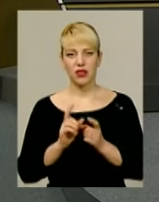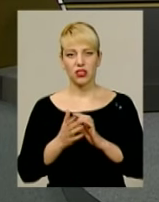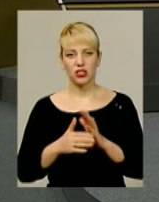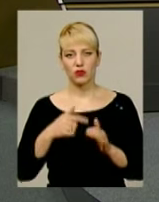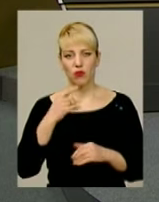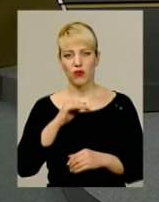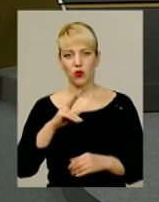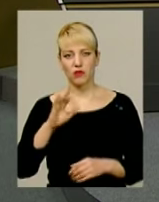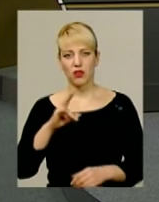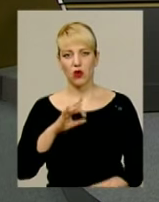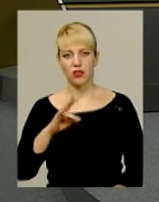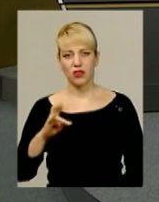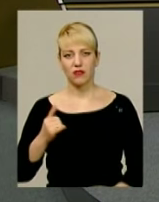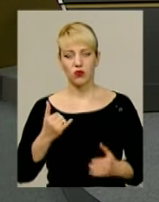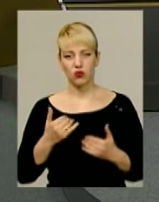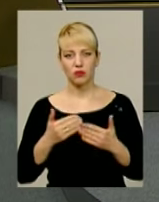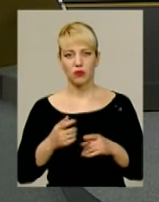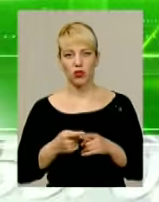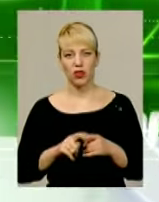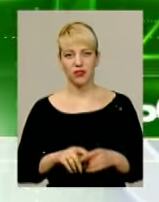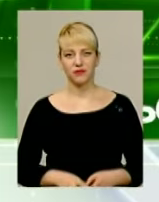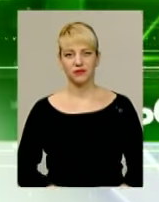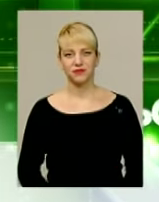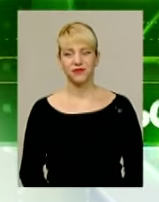І в сьогоднішньому випуску «Про таке».